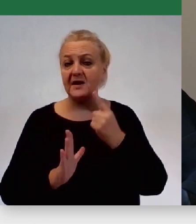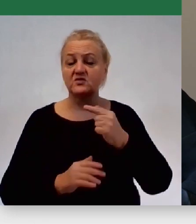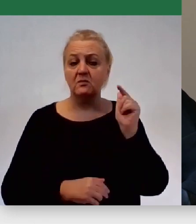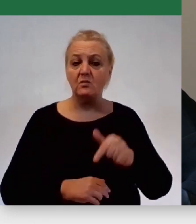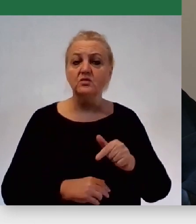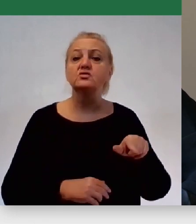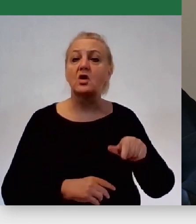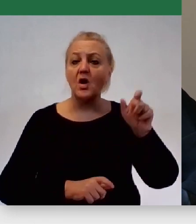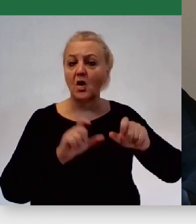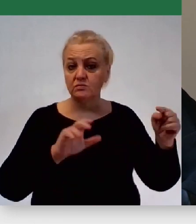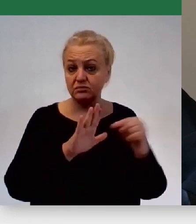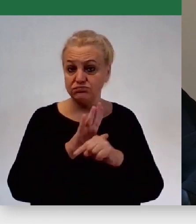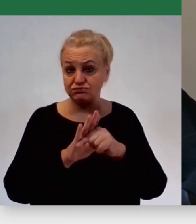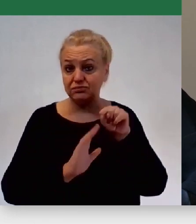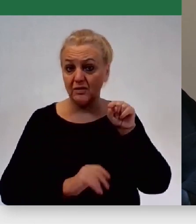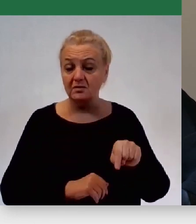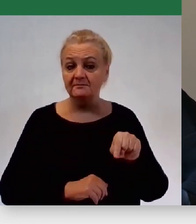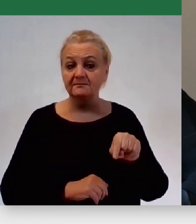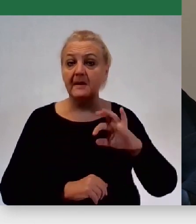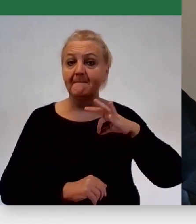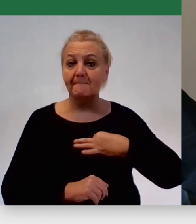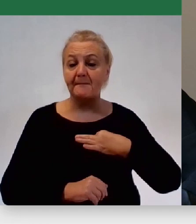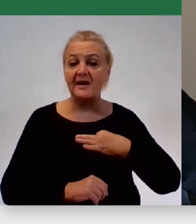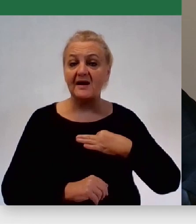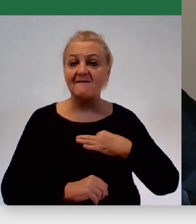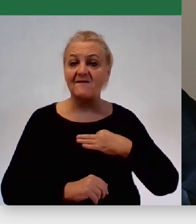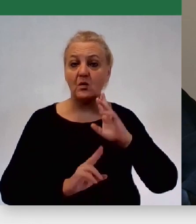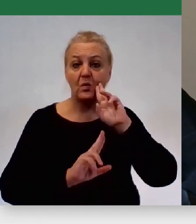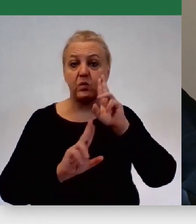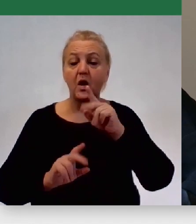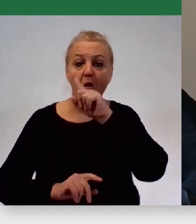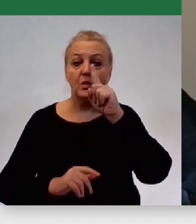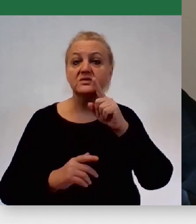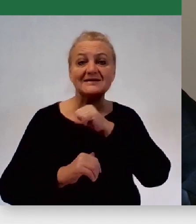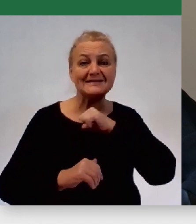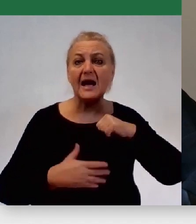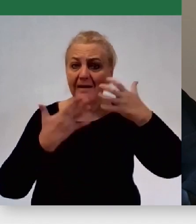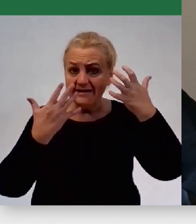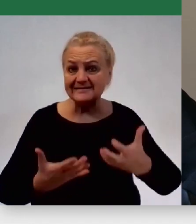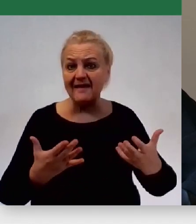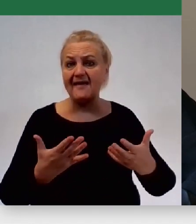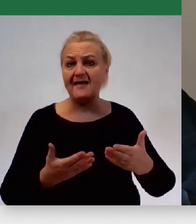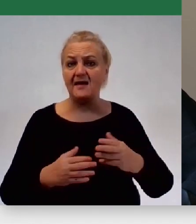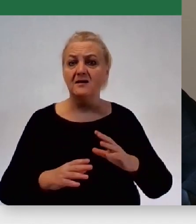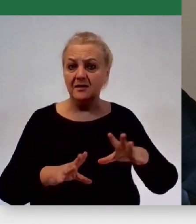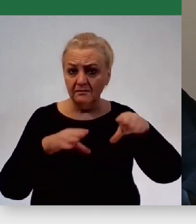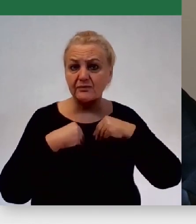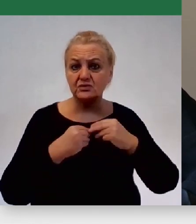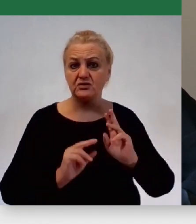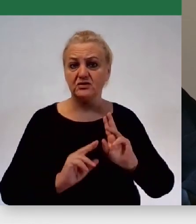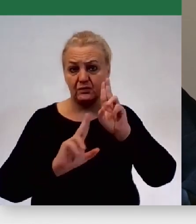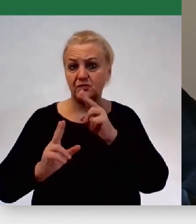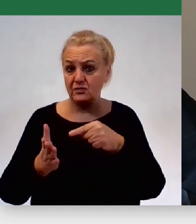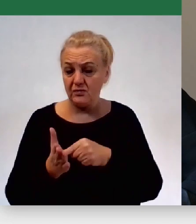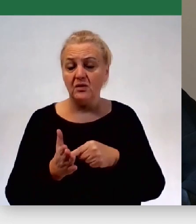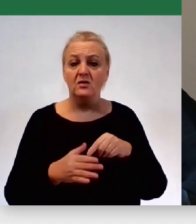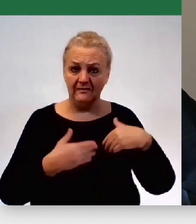skierować osoby do prywatnych kwater, tam gdzie ludzie sami deklarują, że chcą przyjąć uchodźców pod swój dach.